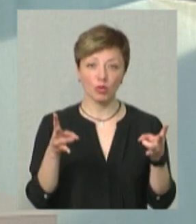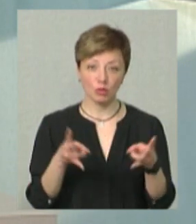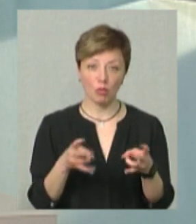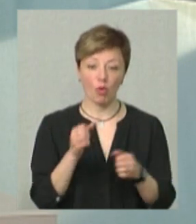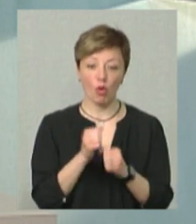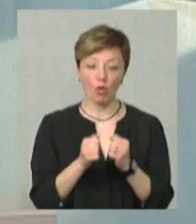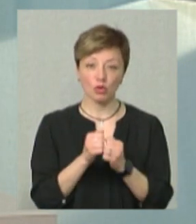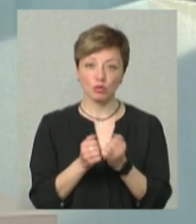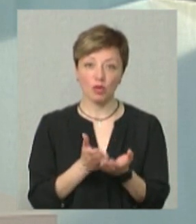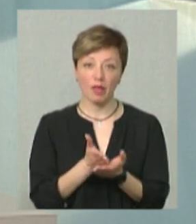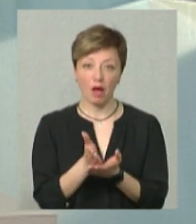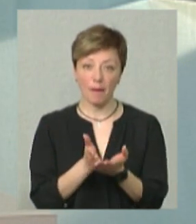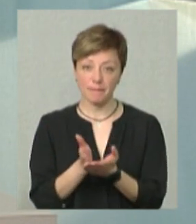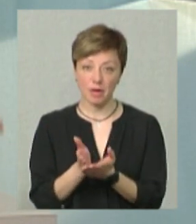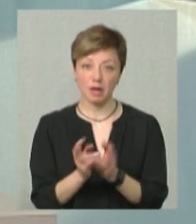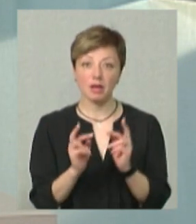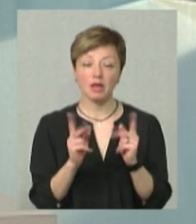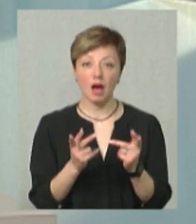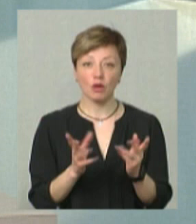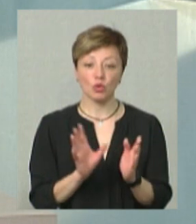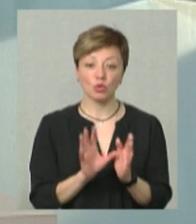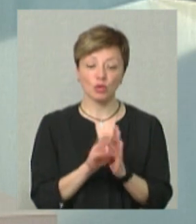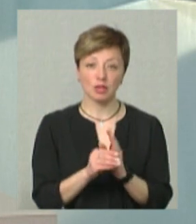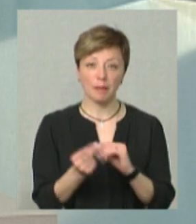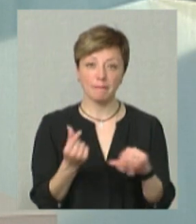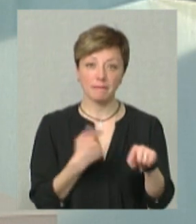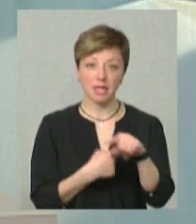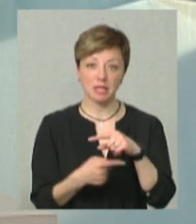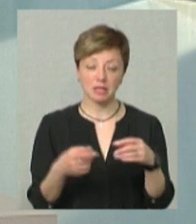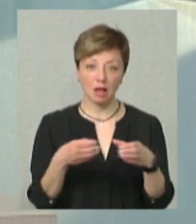кожному з напрямків. Як, наприклад, долучитись до бізнес-кластеру?